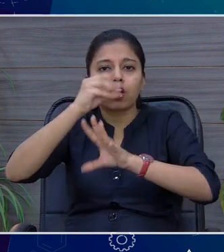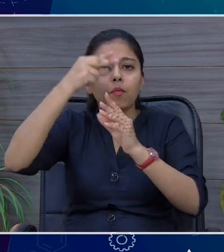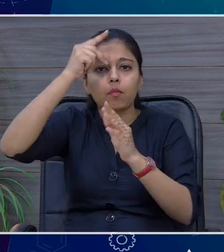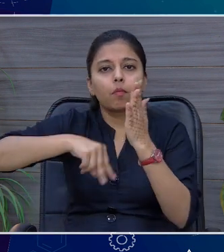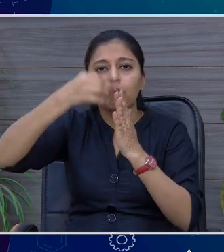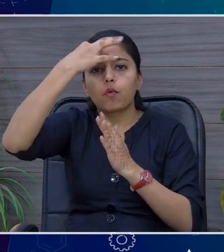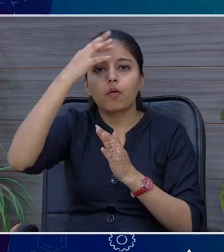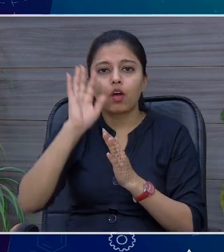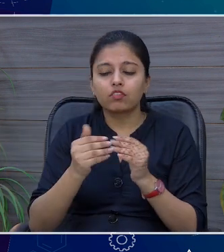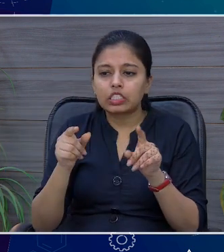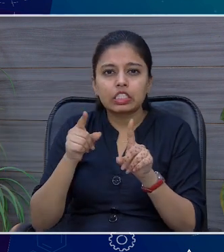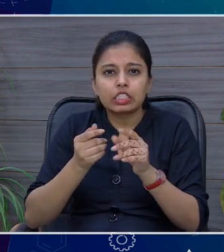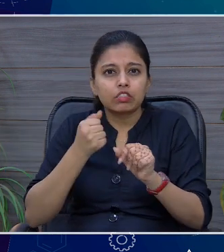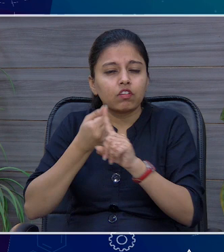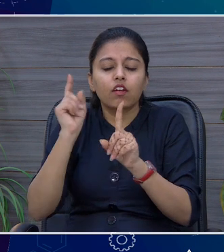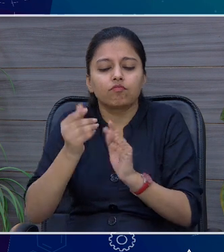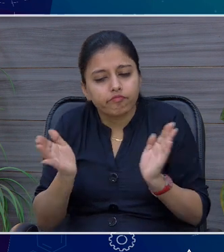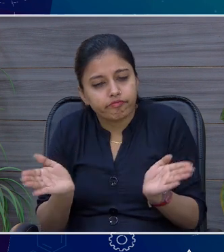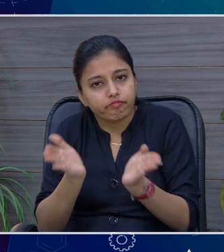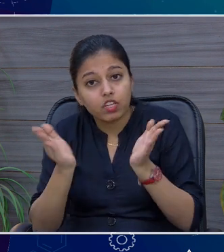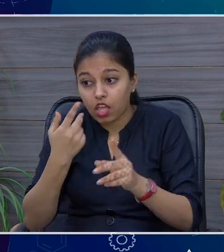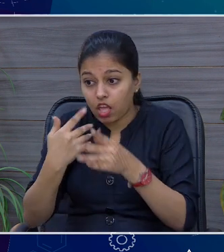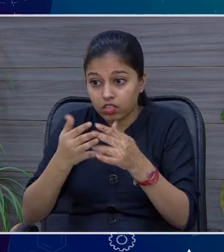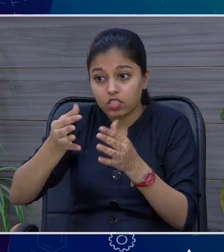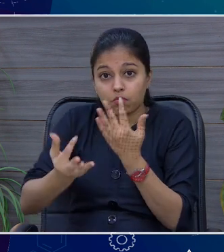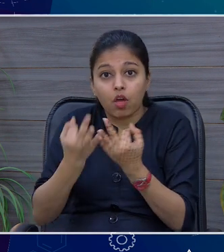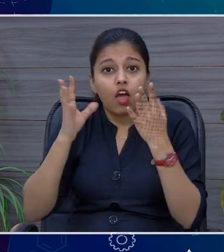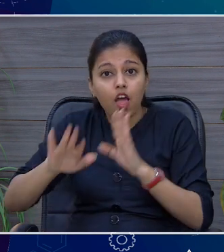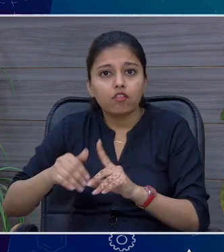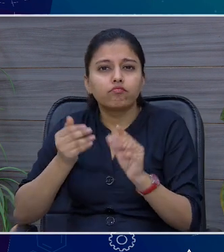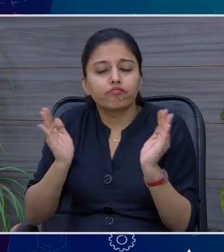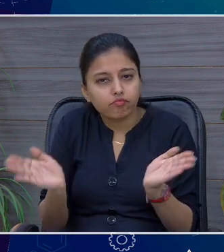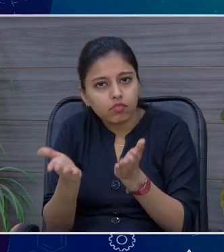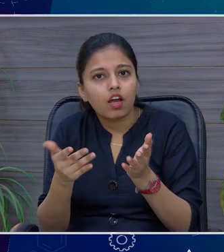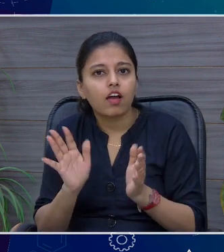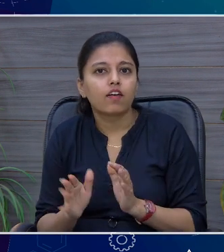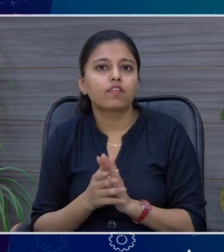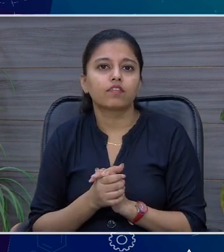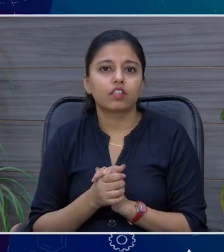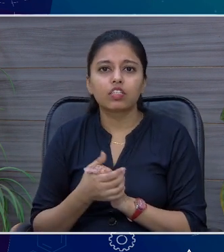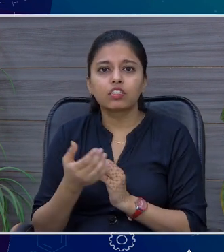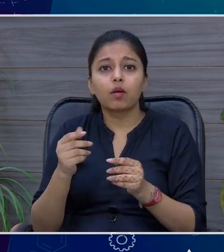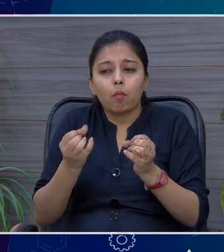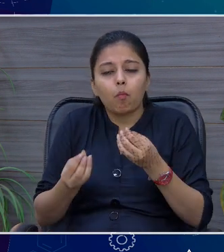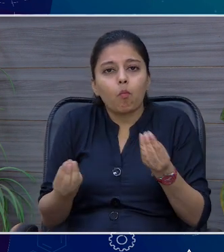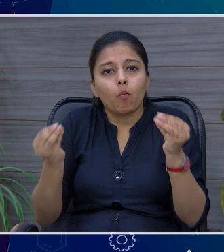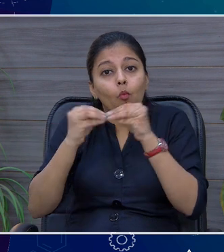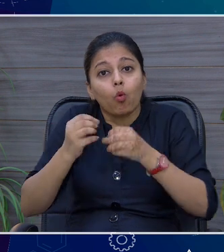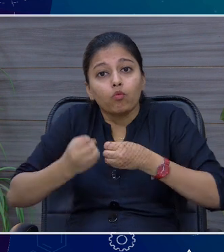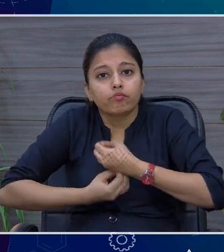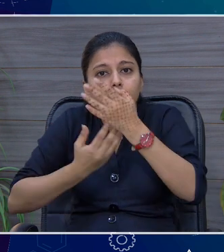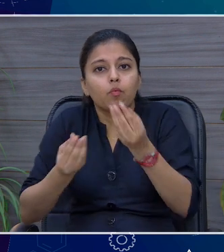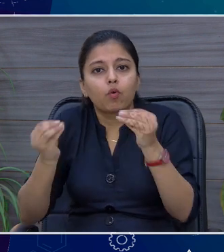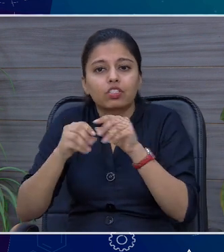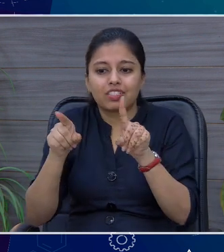एंकरेज करें कि जिस चीज में वो अच्छे हैं उस चीज को और उसको उसको एश्प्रोर करें ताकि जैसे अगर